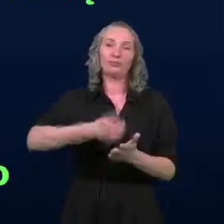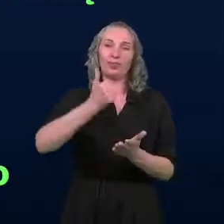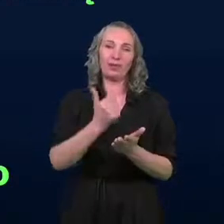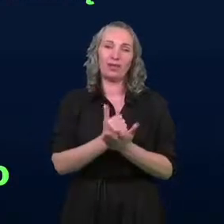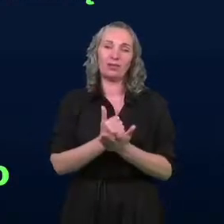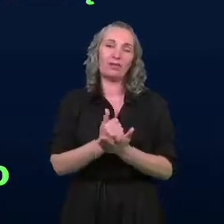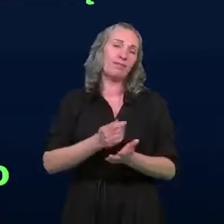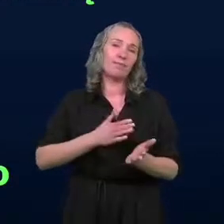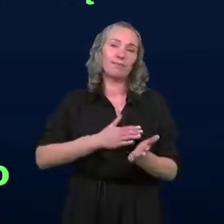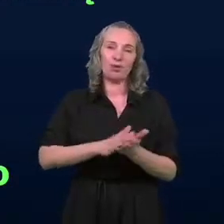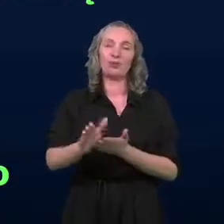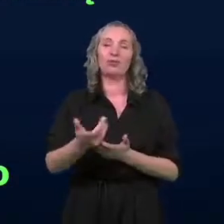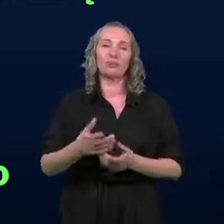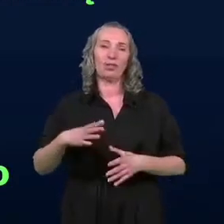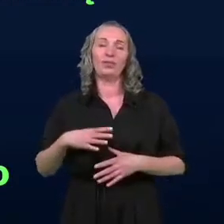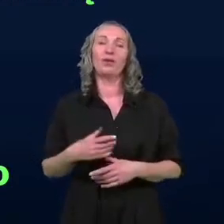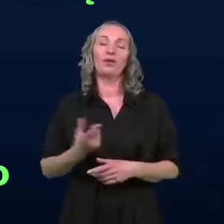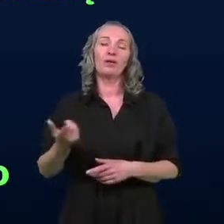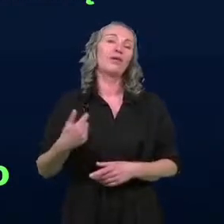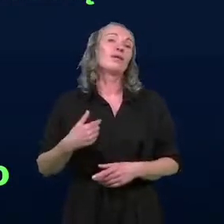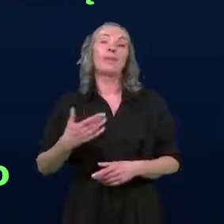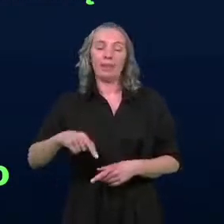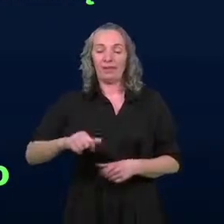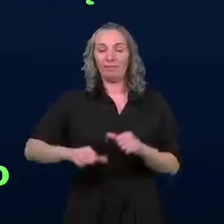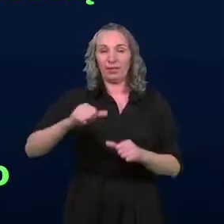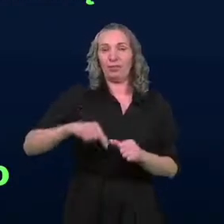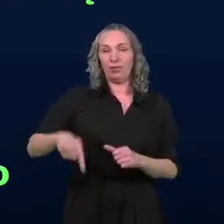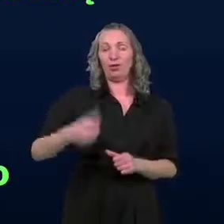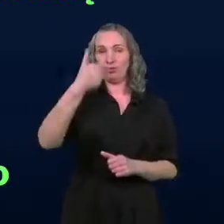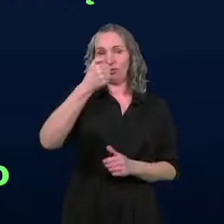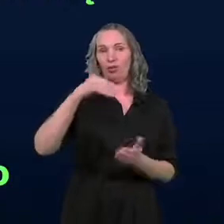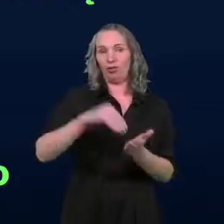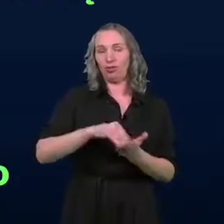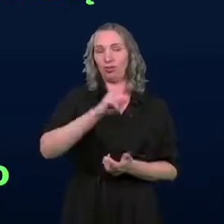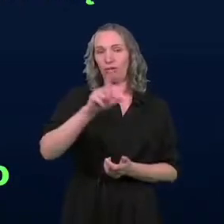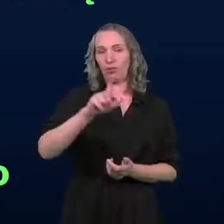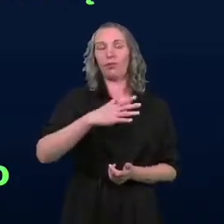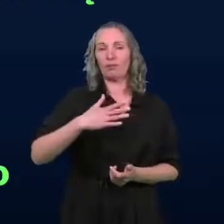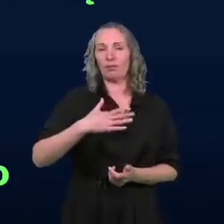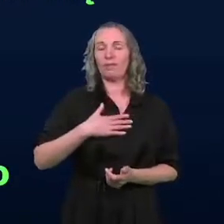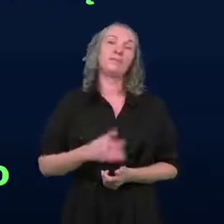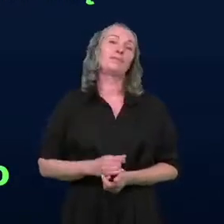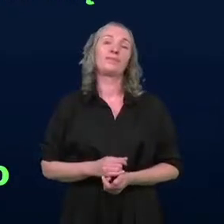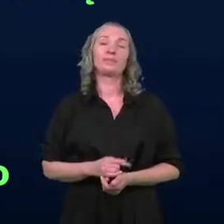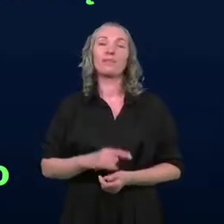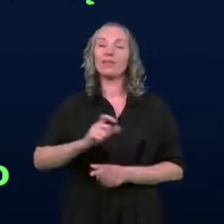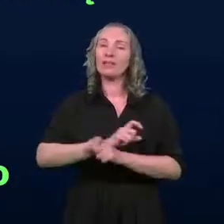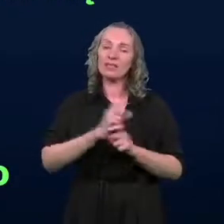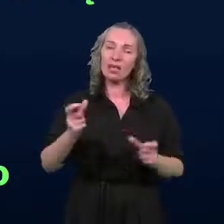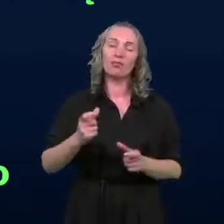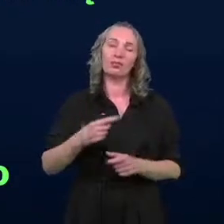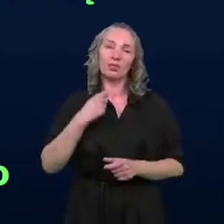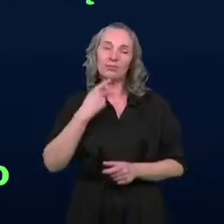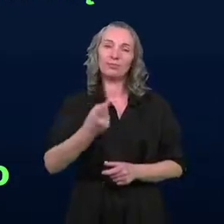początek intencyjną. Zarezerwowaliśmy na ten rok kwotę 100 tysięcy złotych, ale tak jak cały czas powtarzamy,